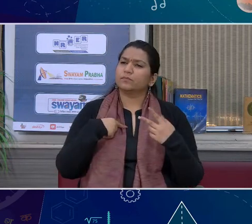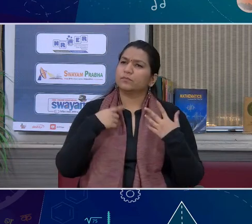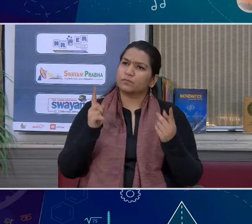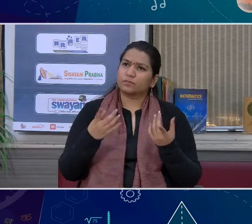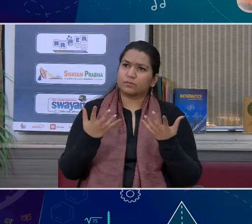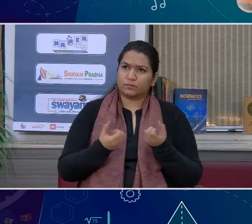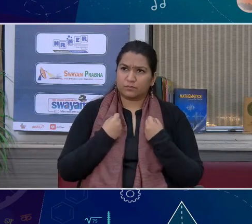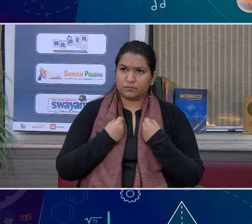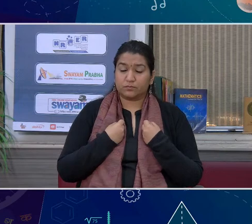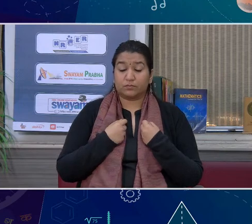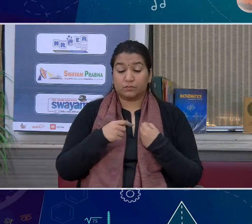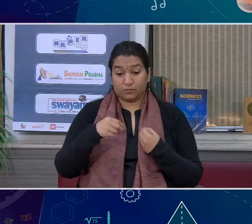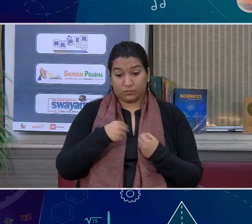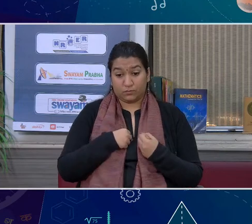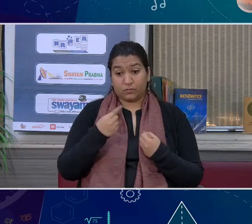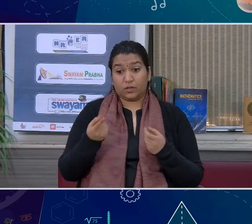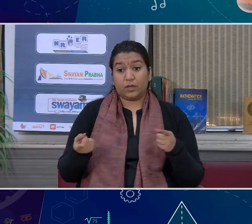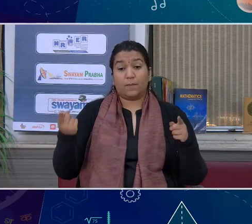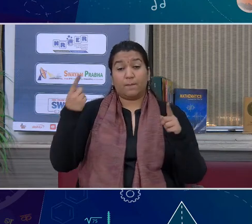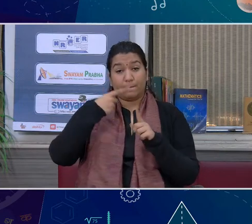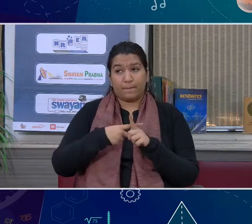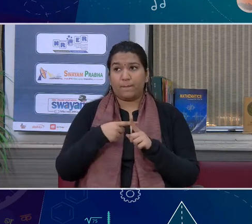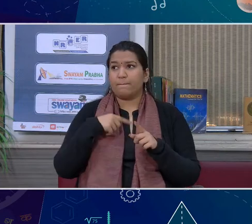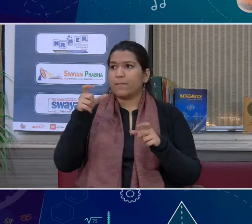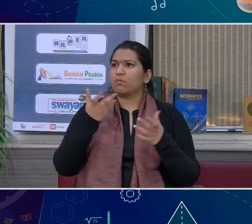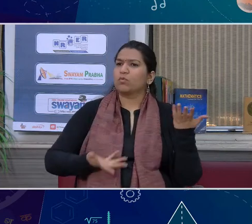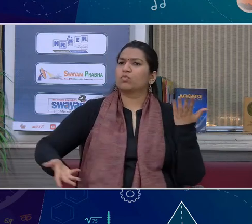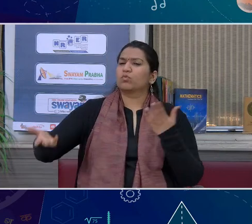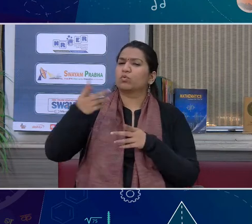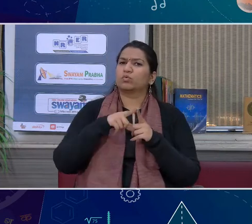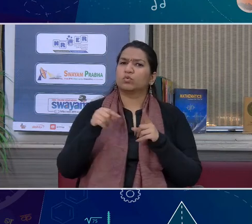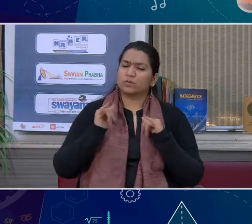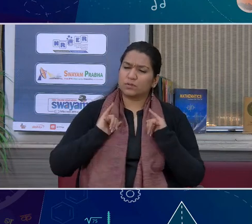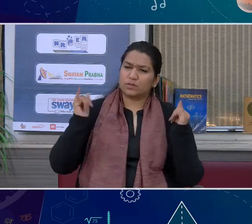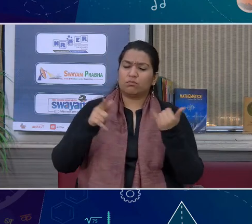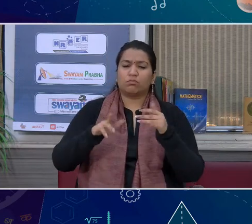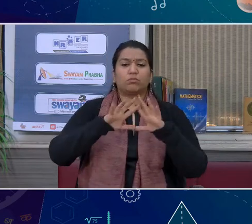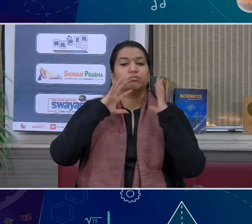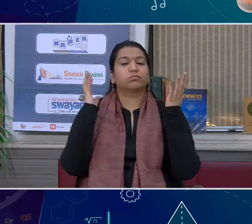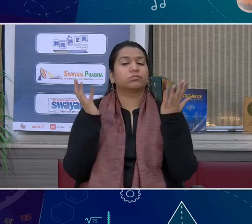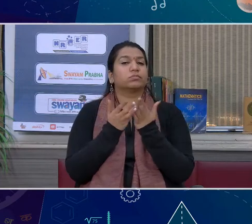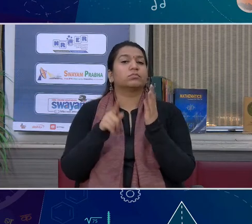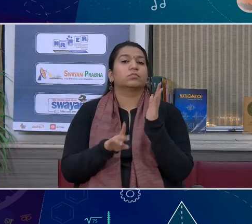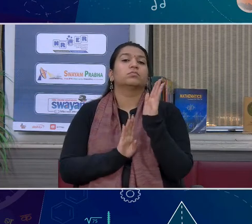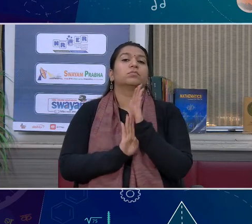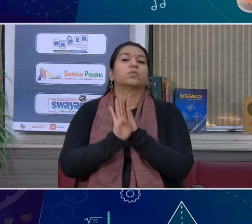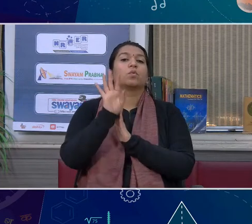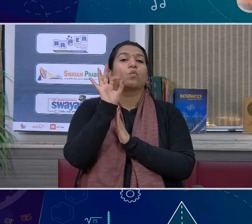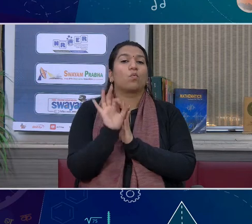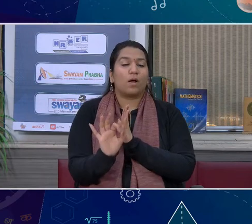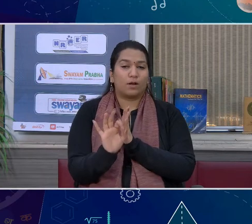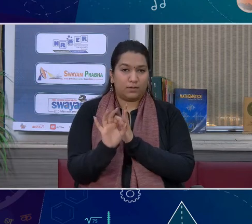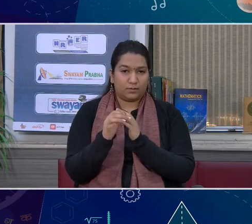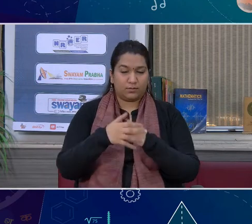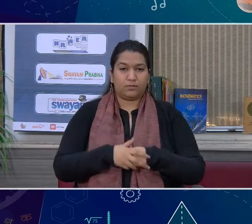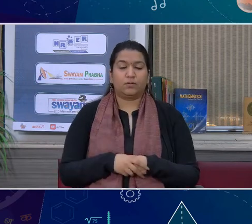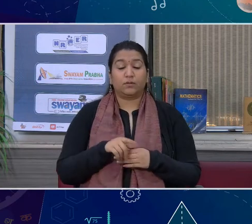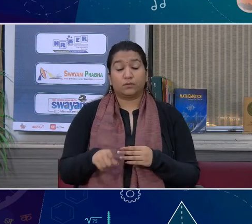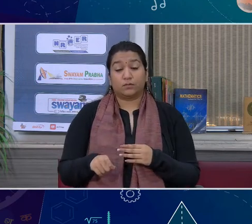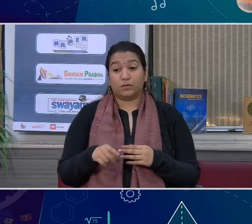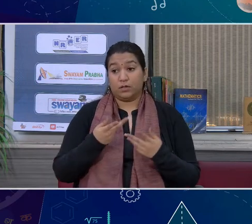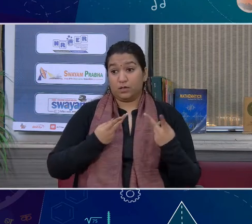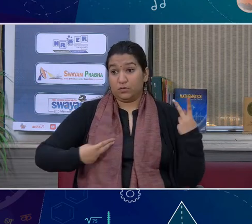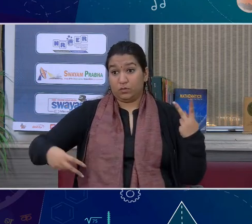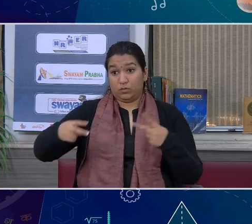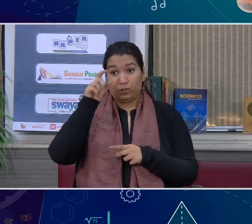स्विकार और अपने असाथ यहिकतियों करता philosoph कि समाज लग लग व्यक्तियों का समू है और अगर हर